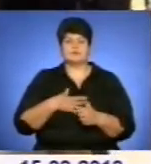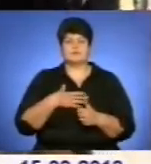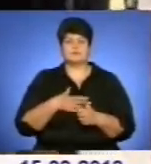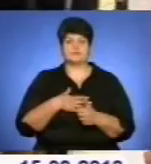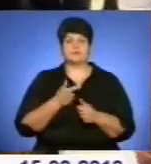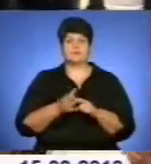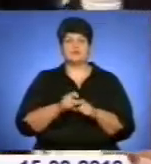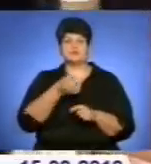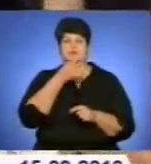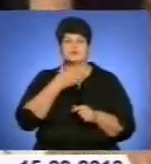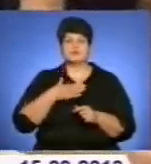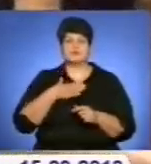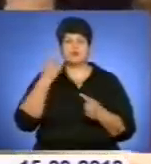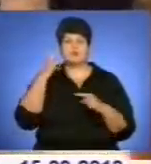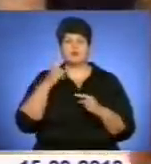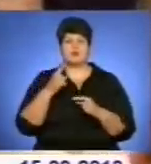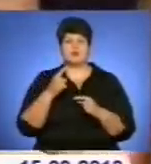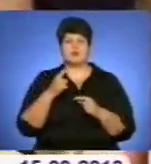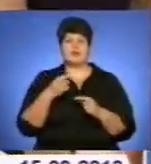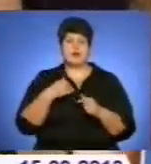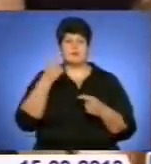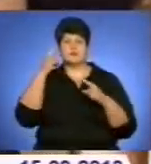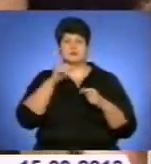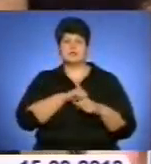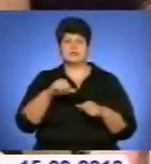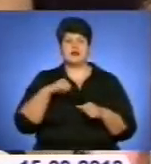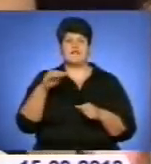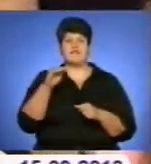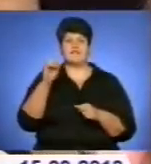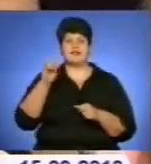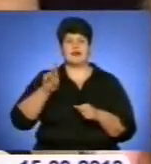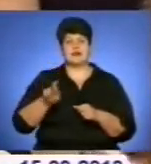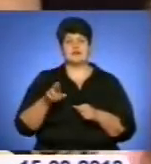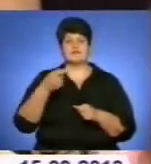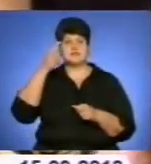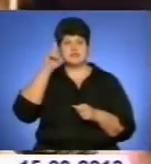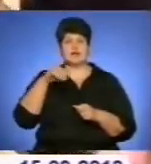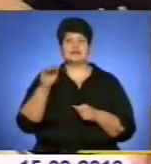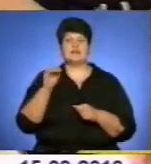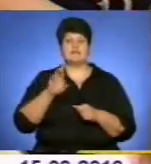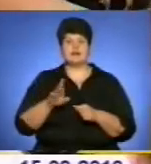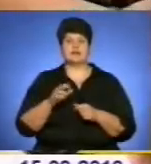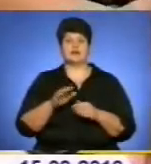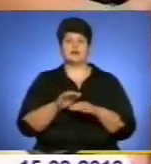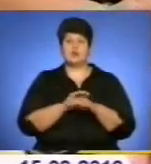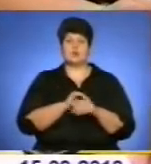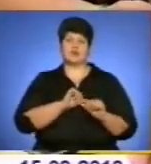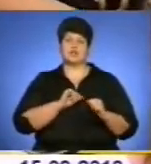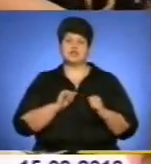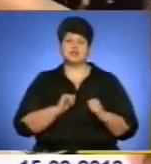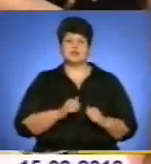назвою «Діти казкові герої». Анастасія Гнатюк навчається у п'ятому класі загальноосвітньої школи номер 28 Тернополя.